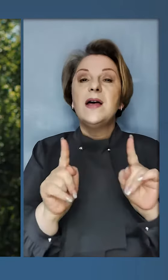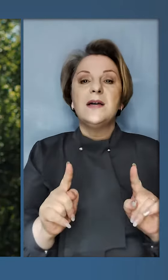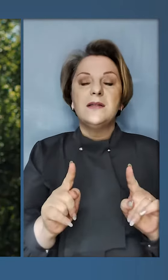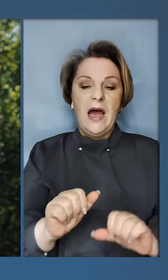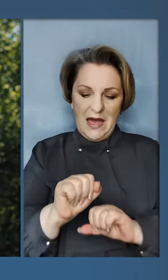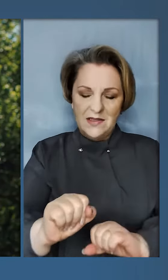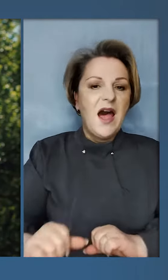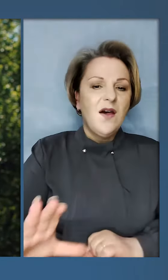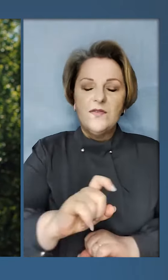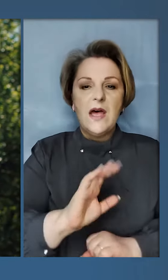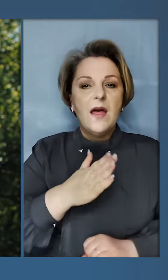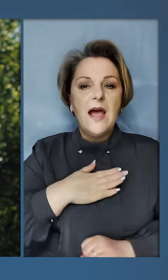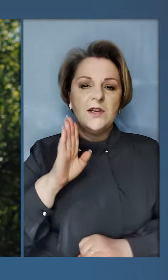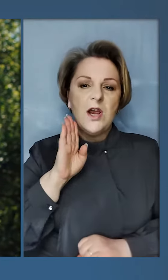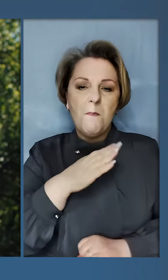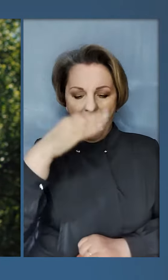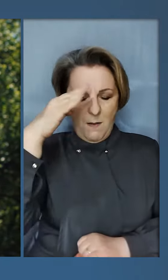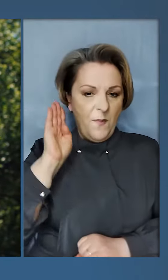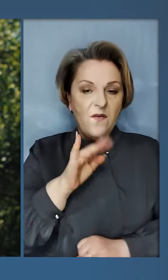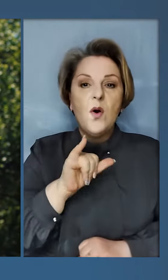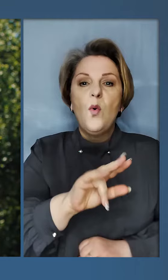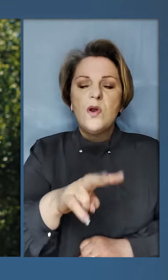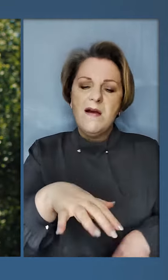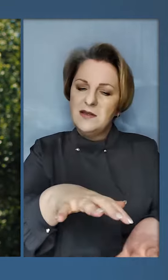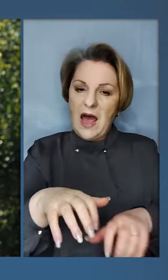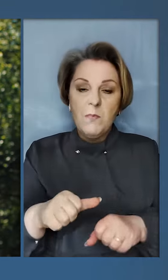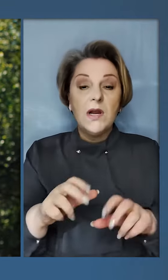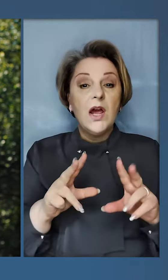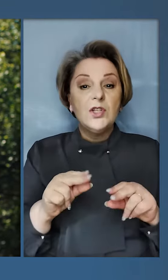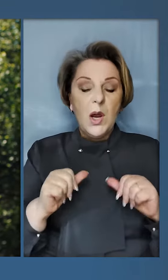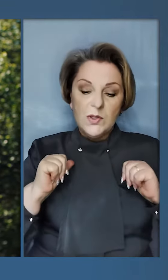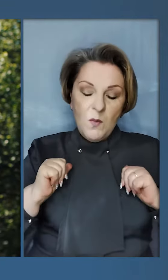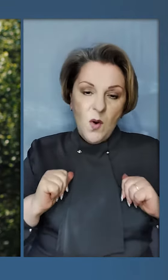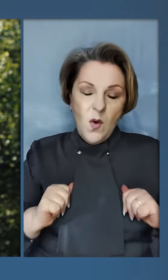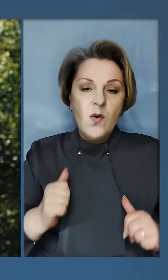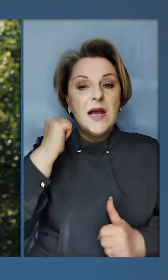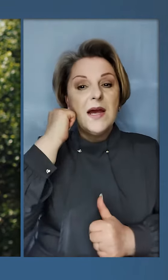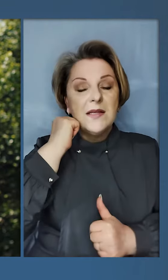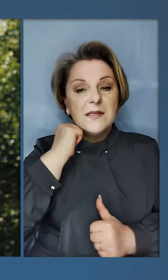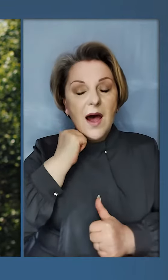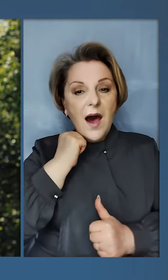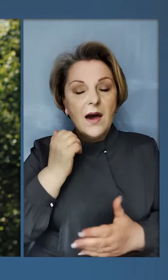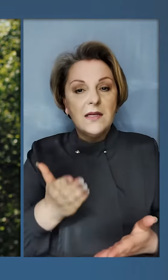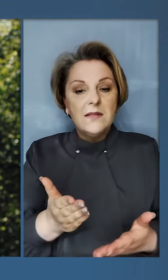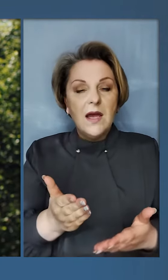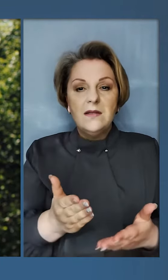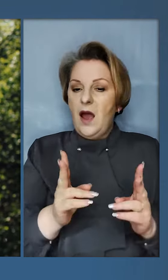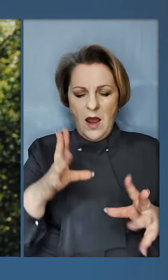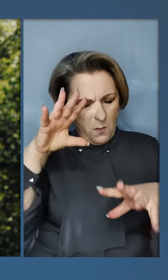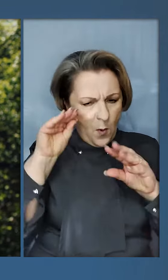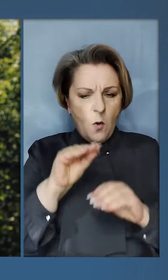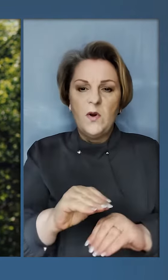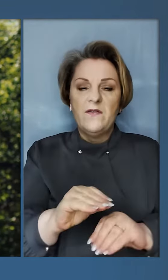За всіх наших матерів і батьків, у яких забрали щасливу, спокійну старість. Та